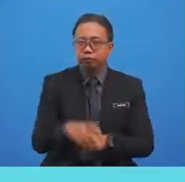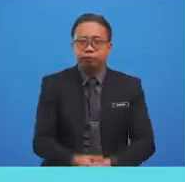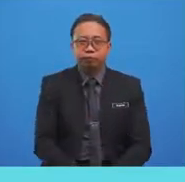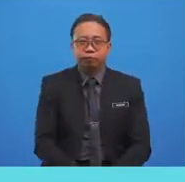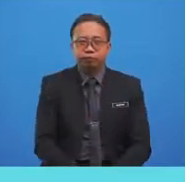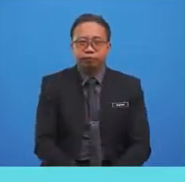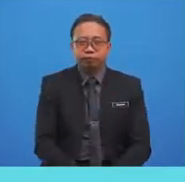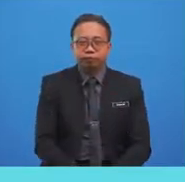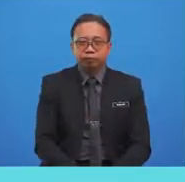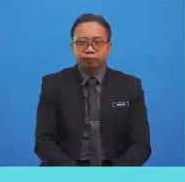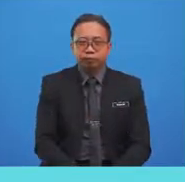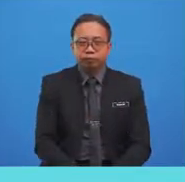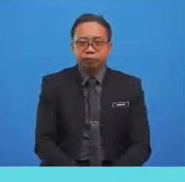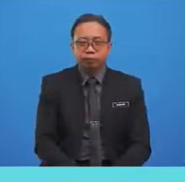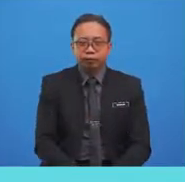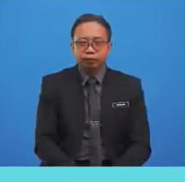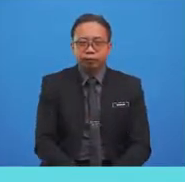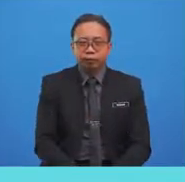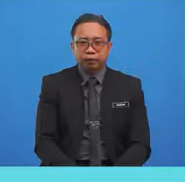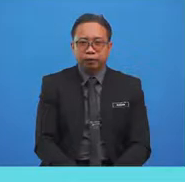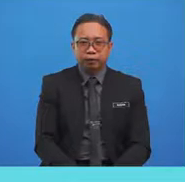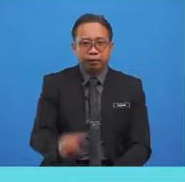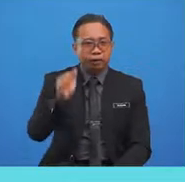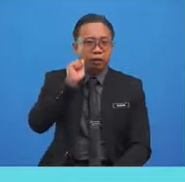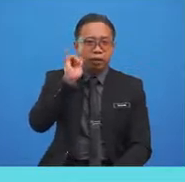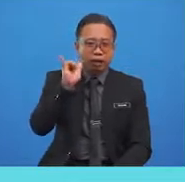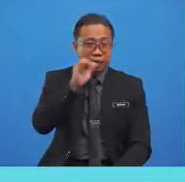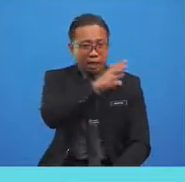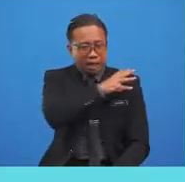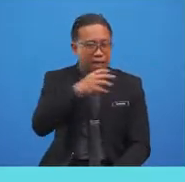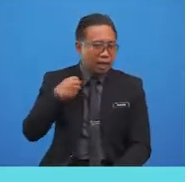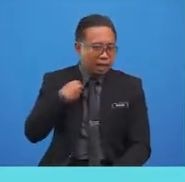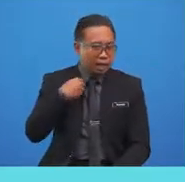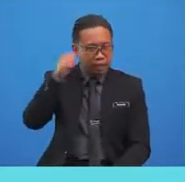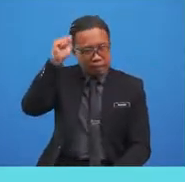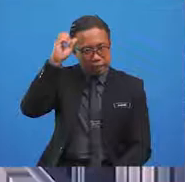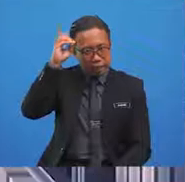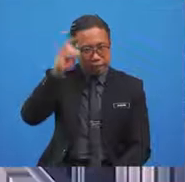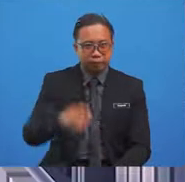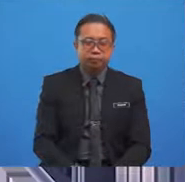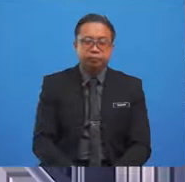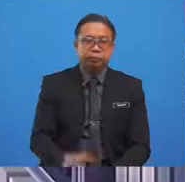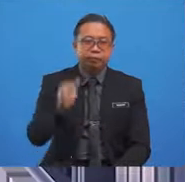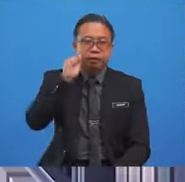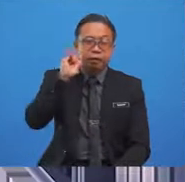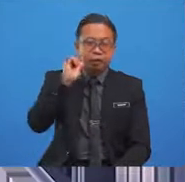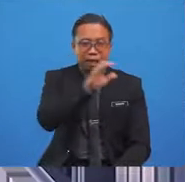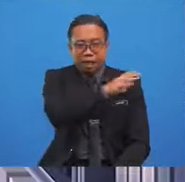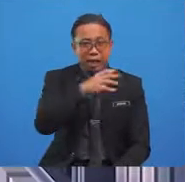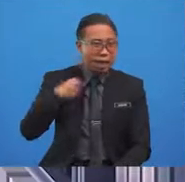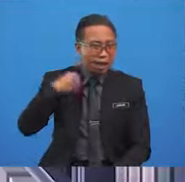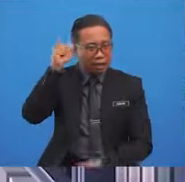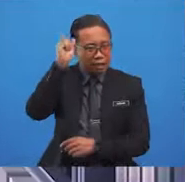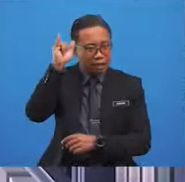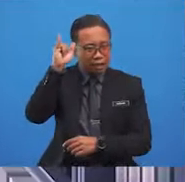And the answers are Aliyah and Adam. Aliyah and Adam